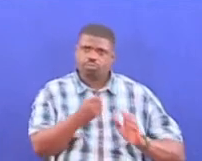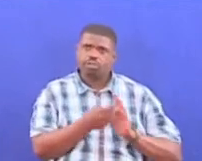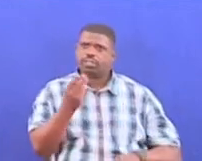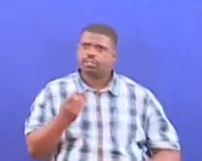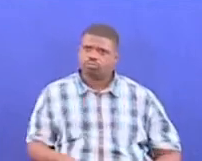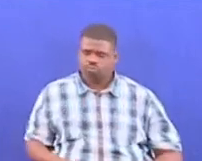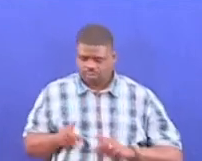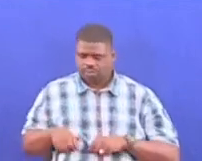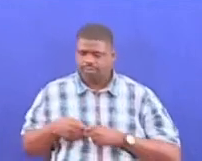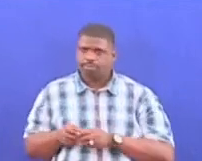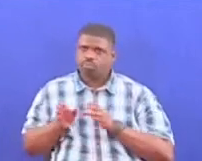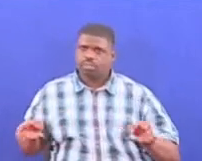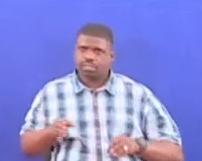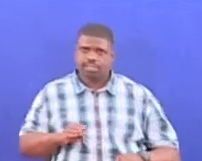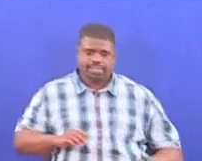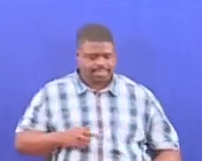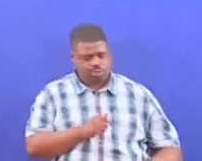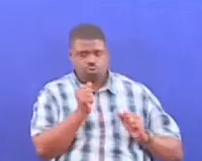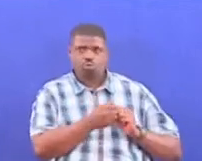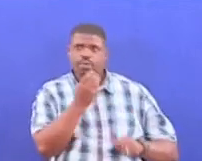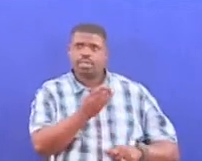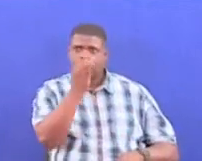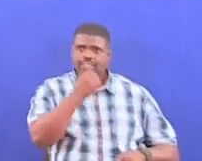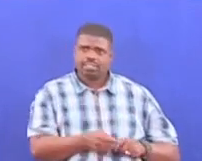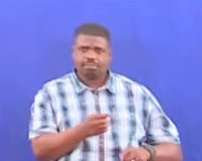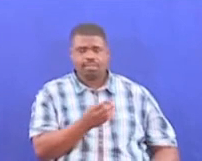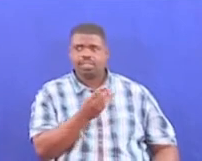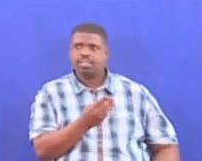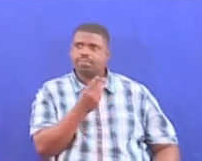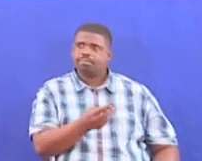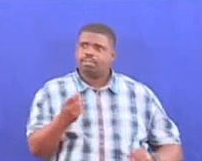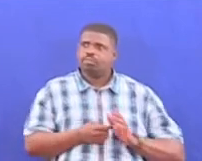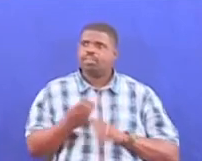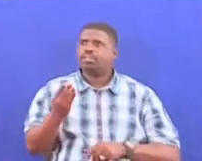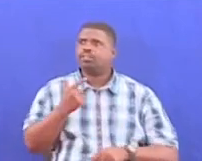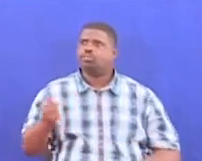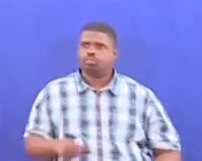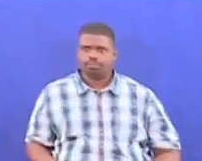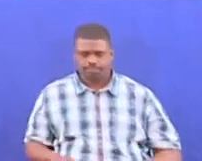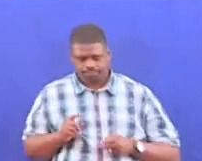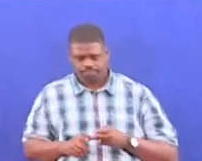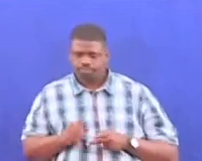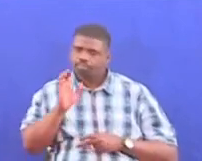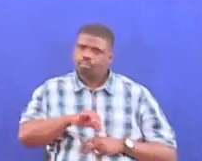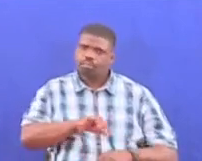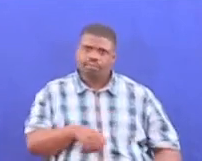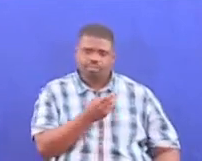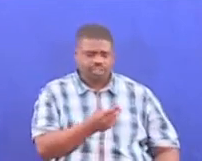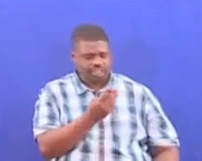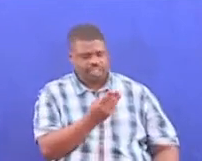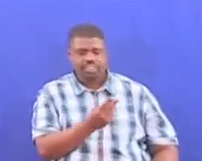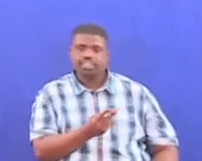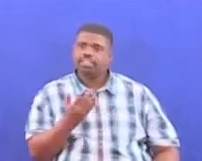lakini tukatenga tionia kuminatano sasona nasimia sasina mbili pointi inetu mwaka F2, 25,